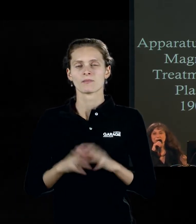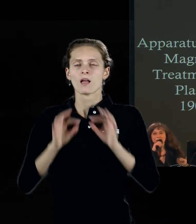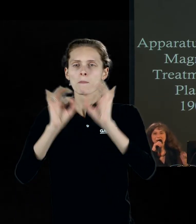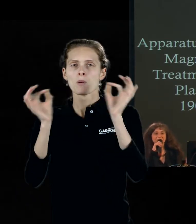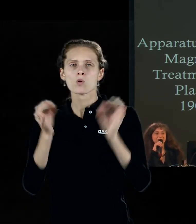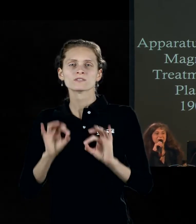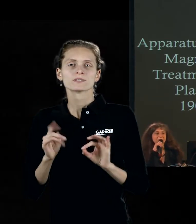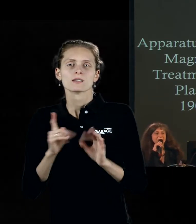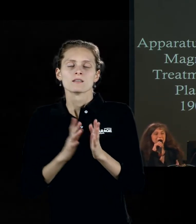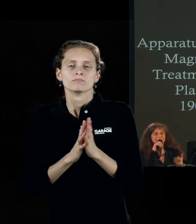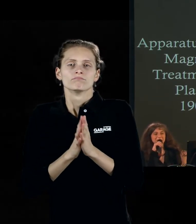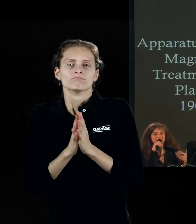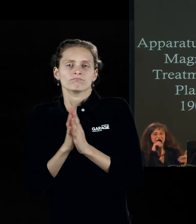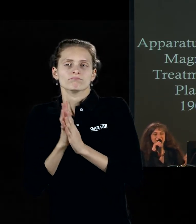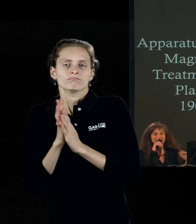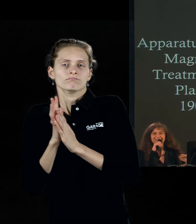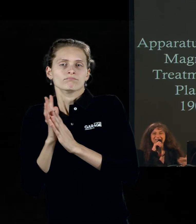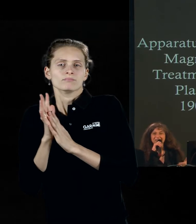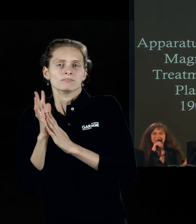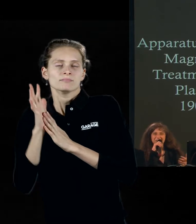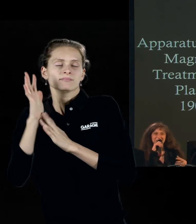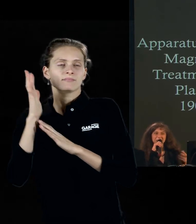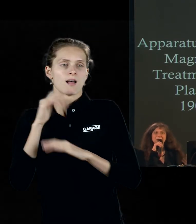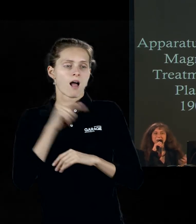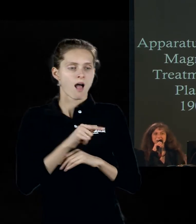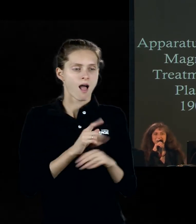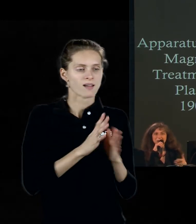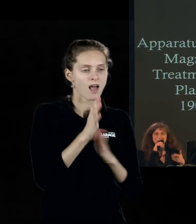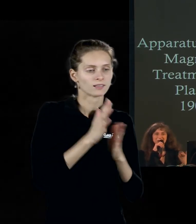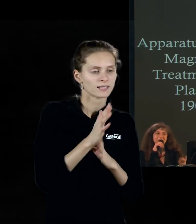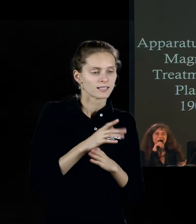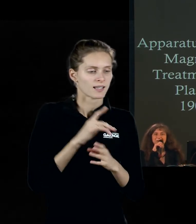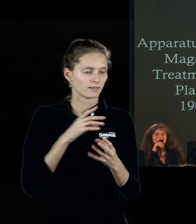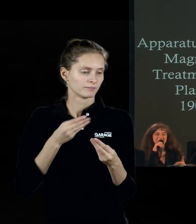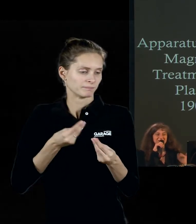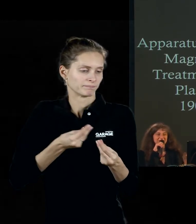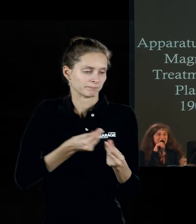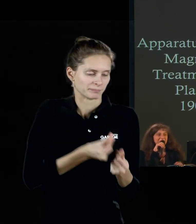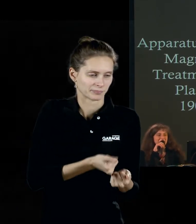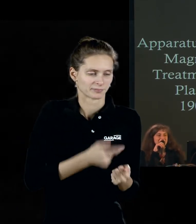растёт, как растут растения, но здесь эти растения как-то стимулируются при помощи некого